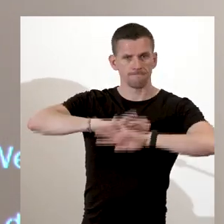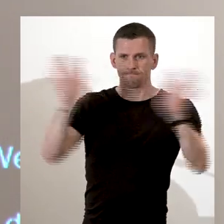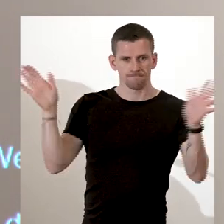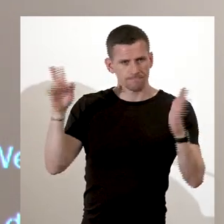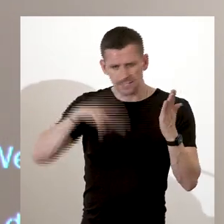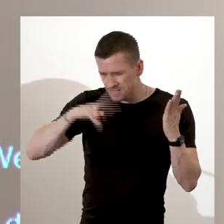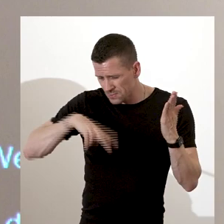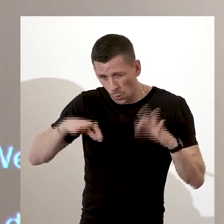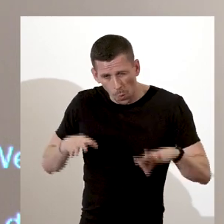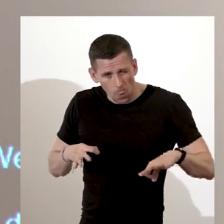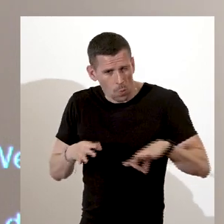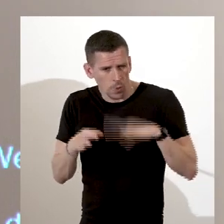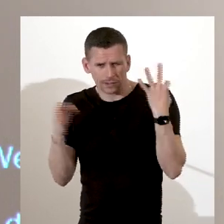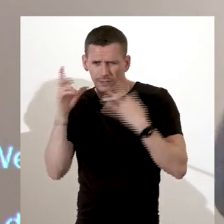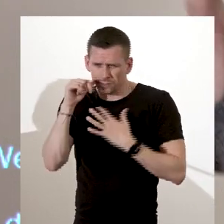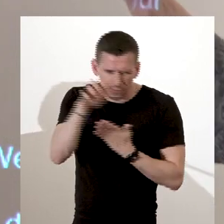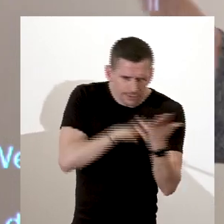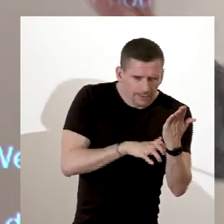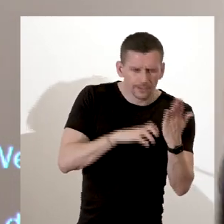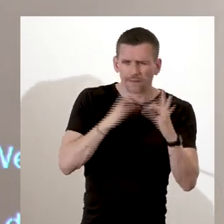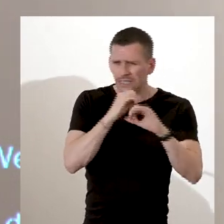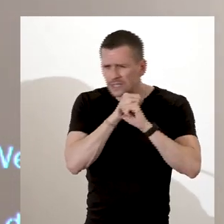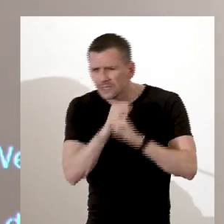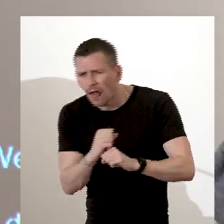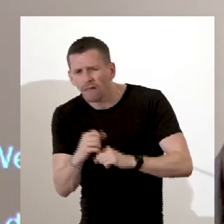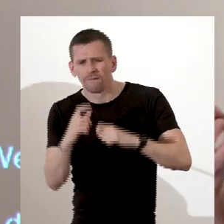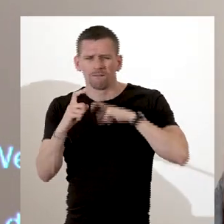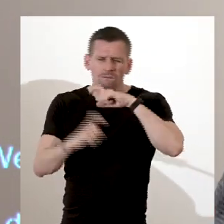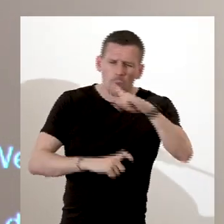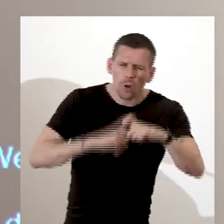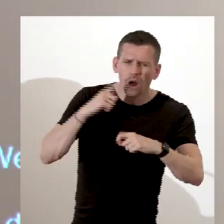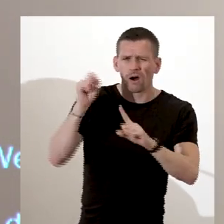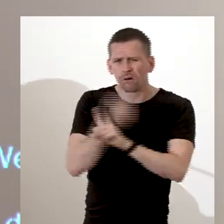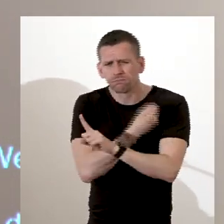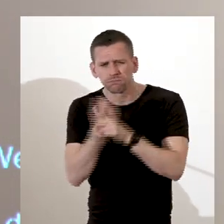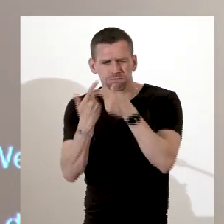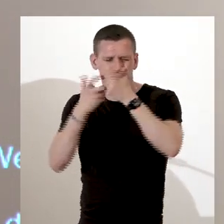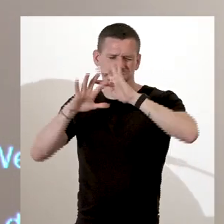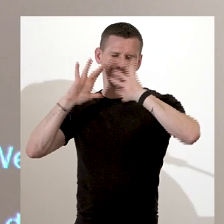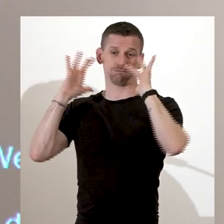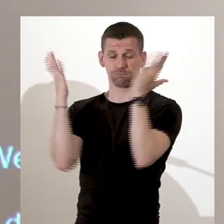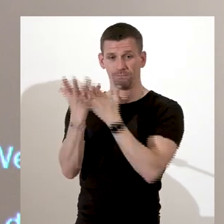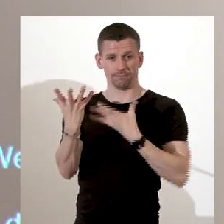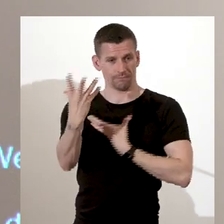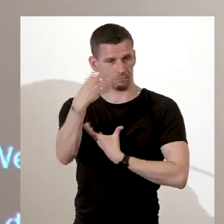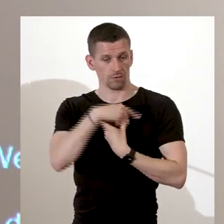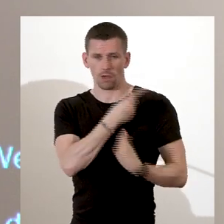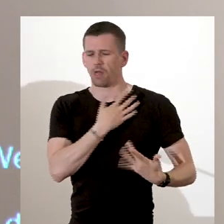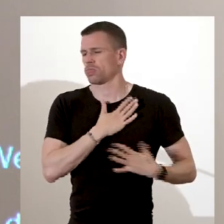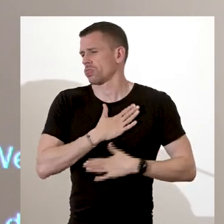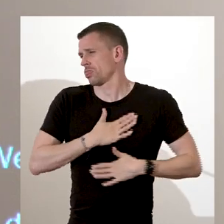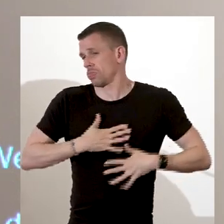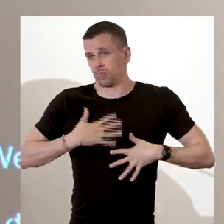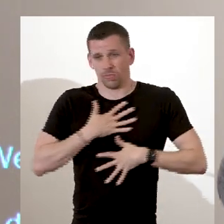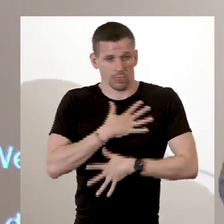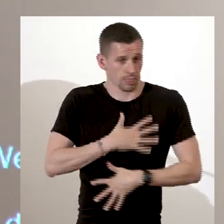lire des traités, des textes où la violence de l'esclavage, la violence de la traite est si forte qu'il s'en rend malade, donc il a une réaction